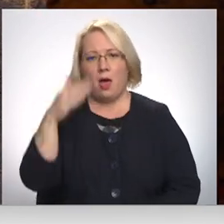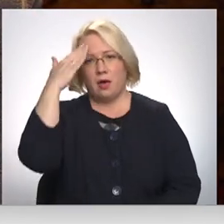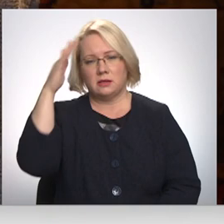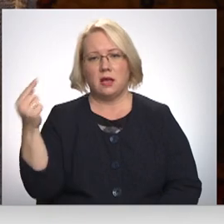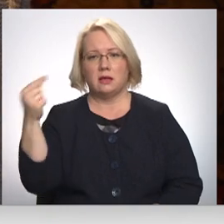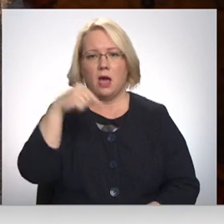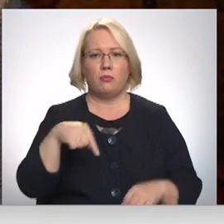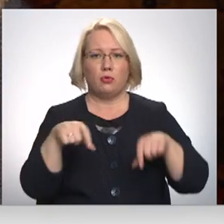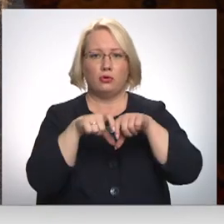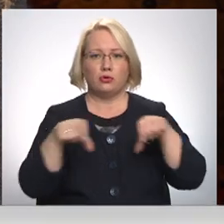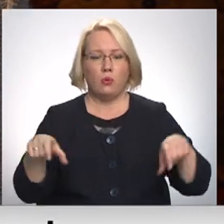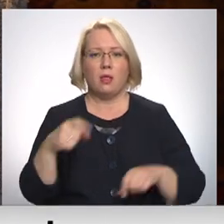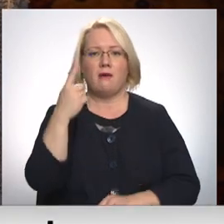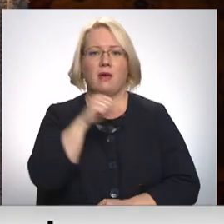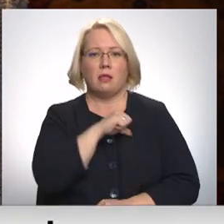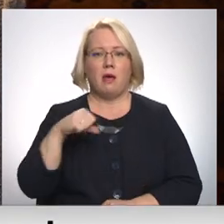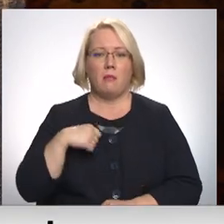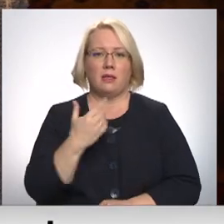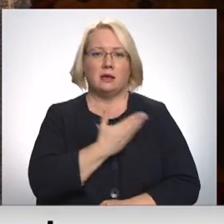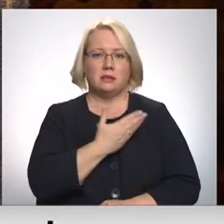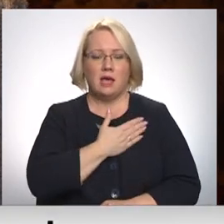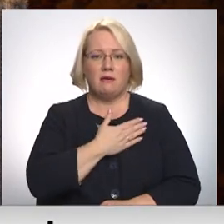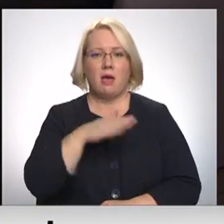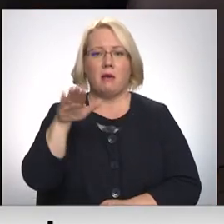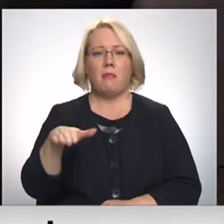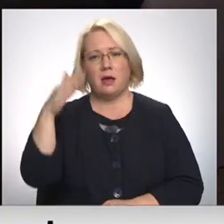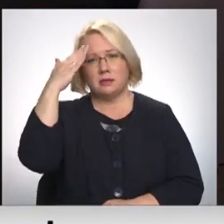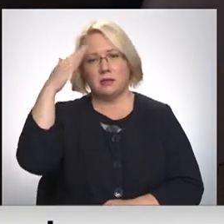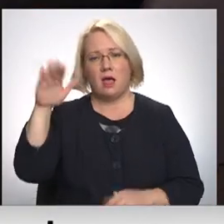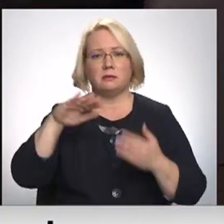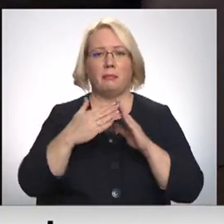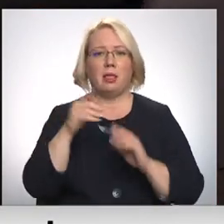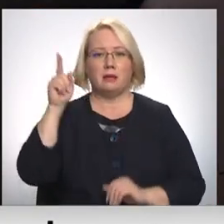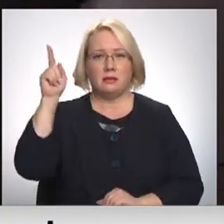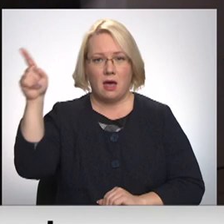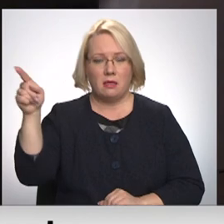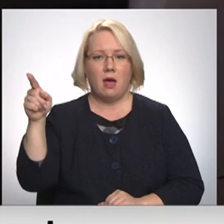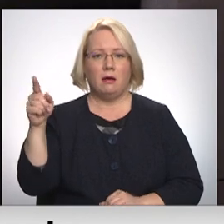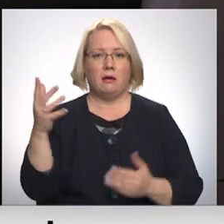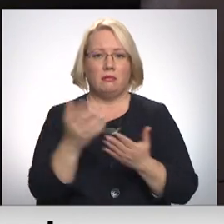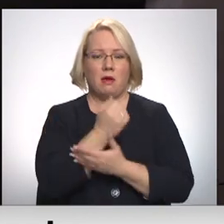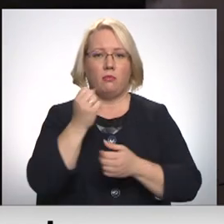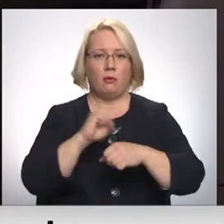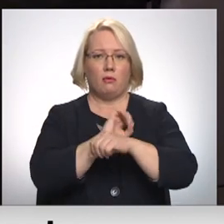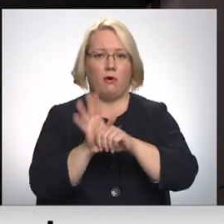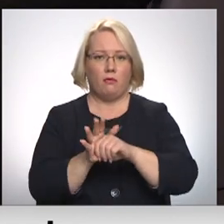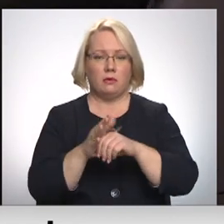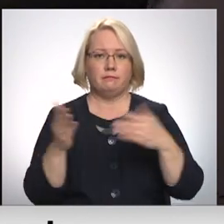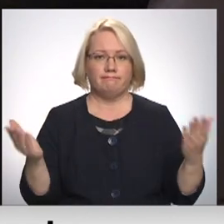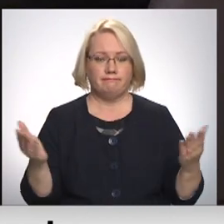skolas, viņa viena pati dzīvoja mazdzēls lauk un tur pilsētā. Ja dabūja vēkam kovidu,